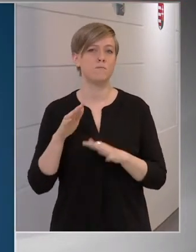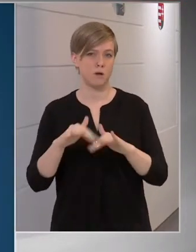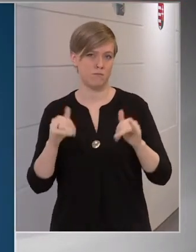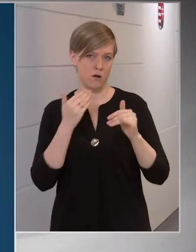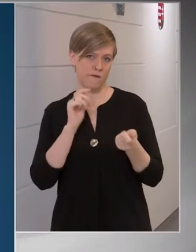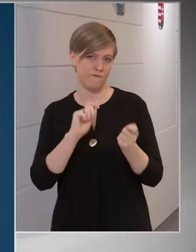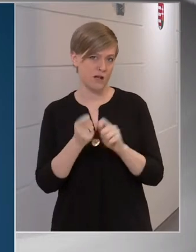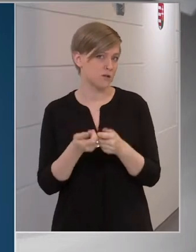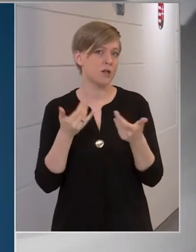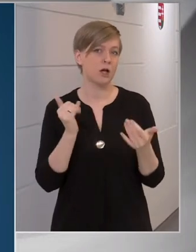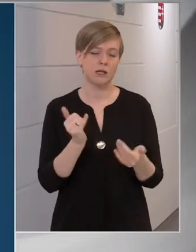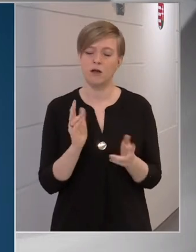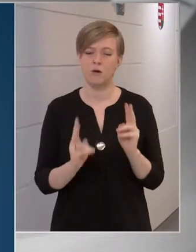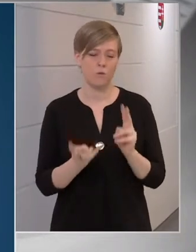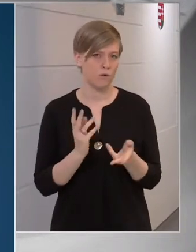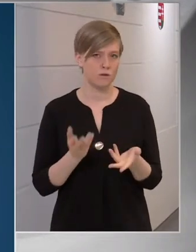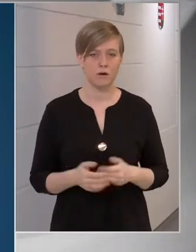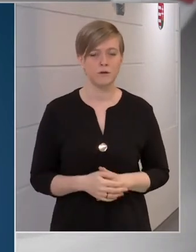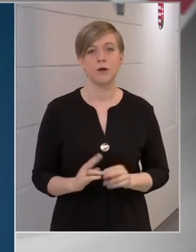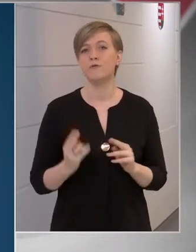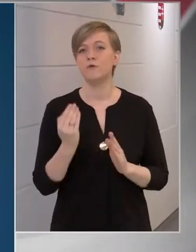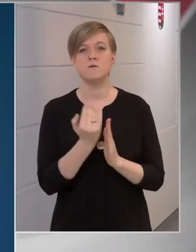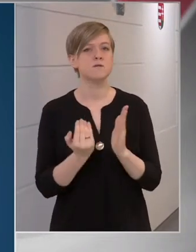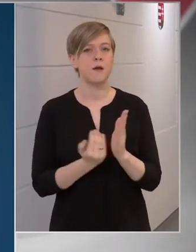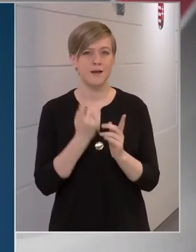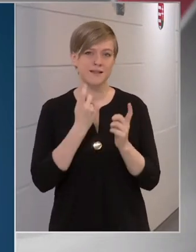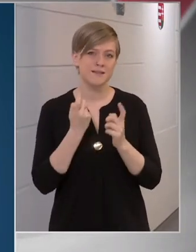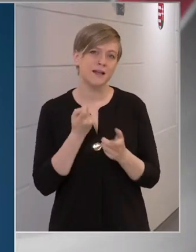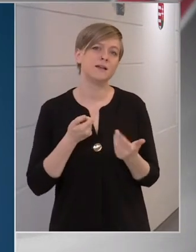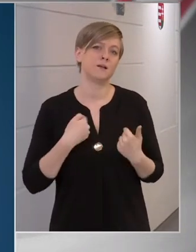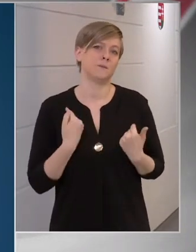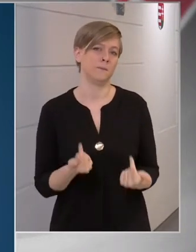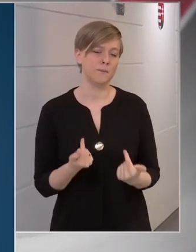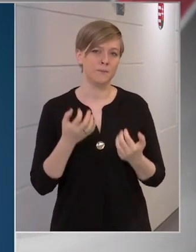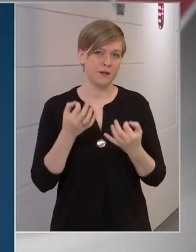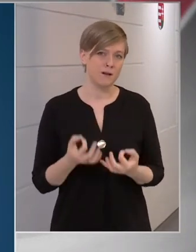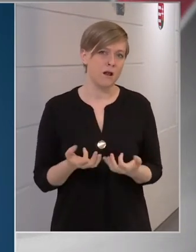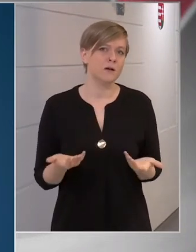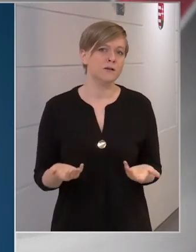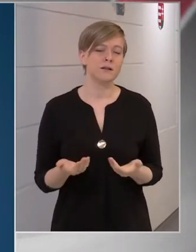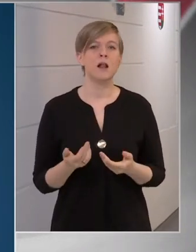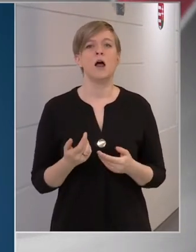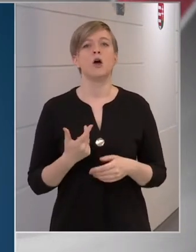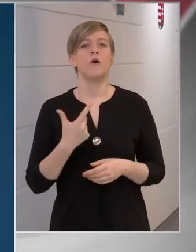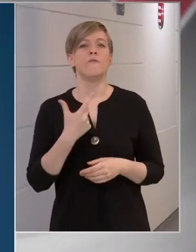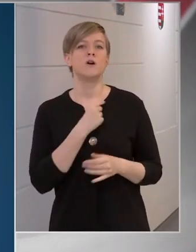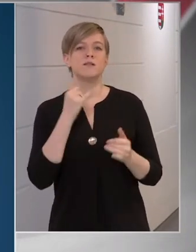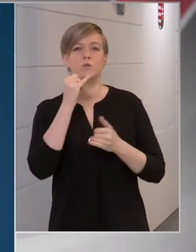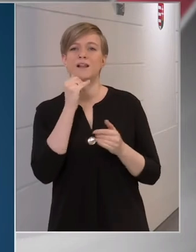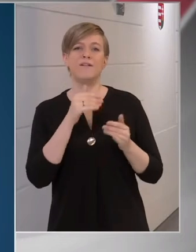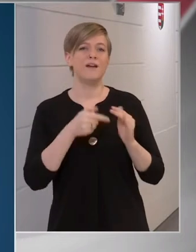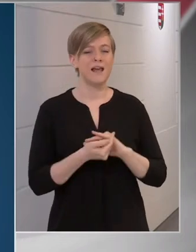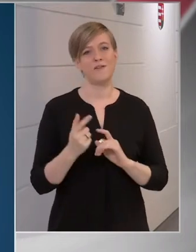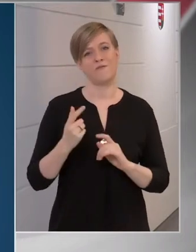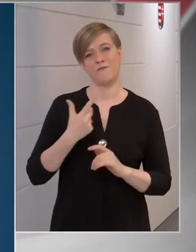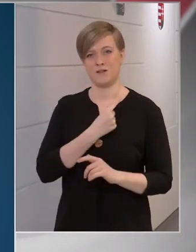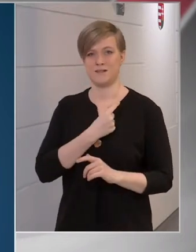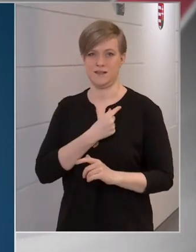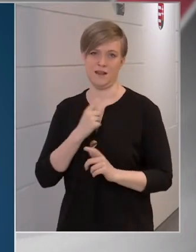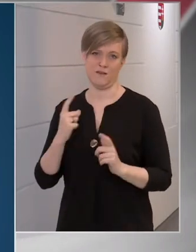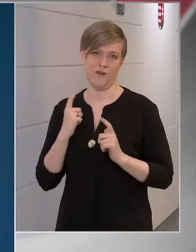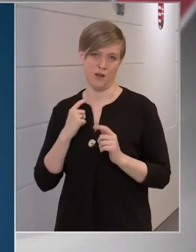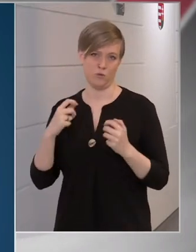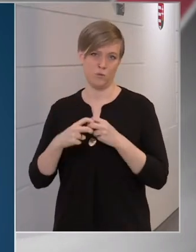változtatni, és hogyha hogy. Főszabályszerűen pillanatnyilag mi a vakcina útlevél helyett vakcinát várunk Brüsszel-től,